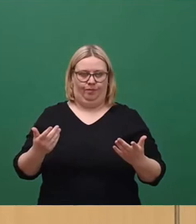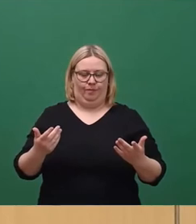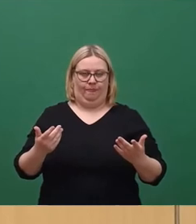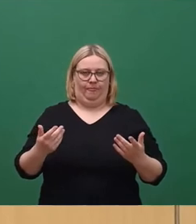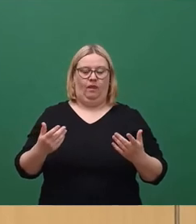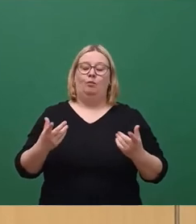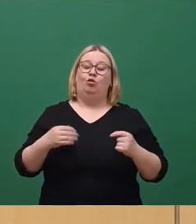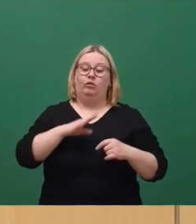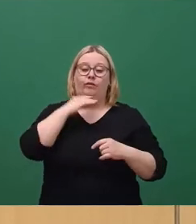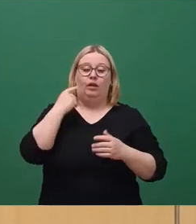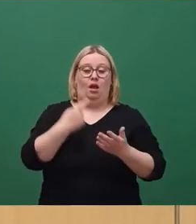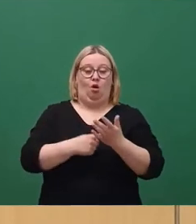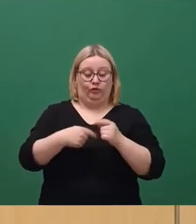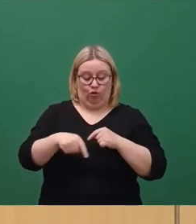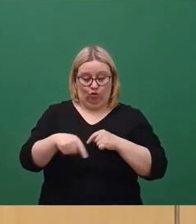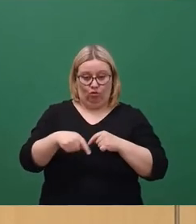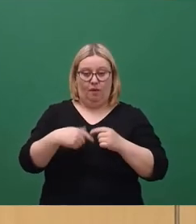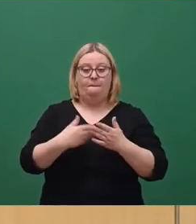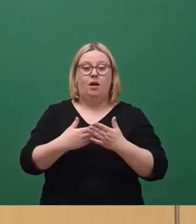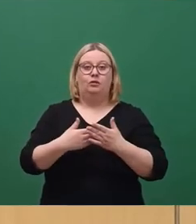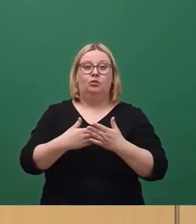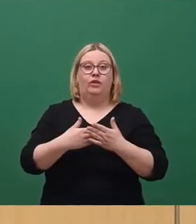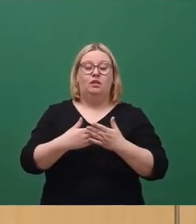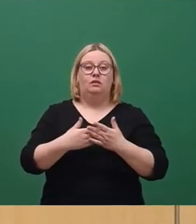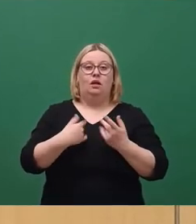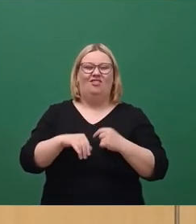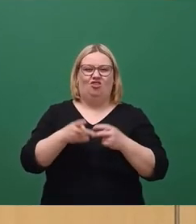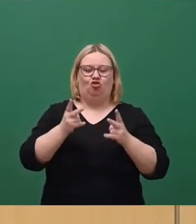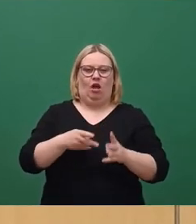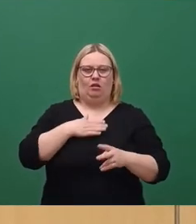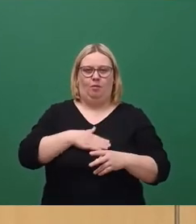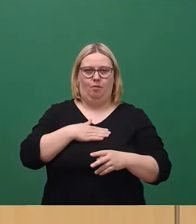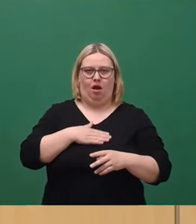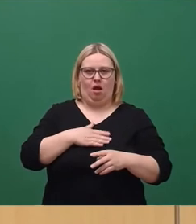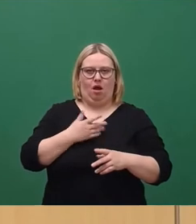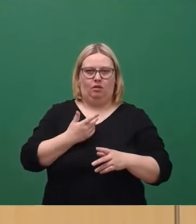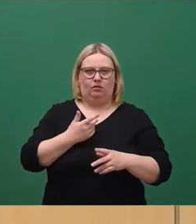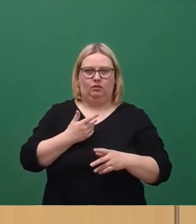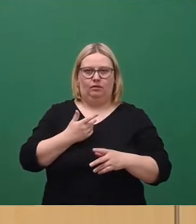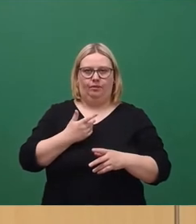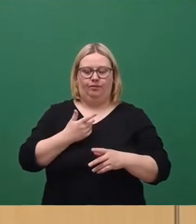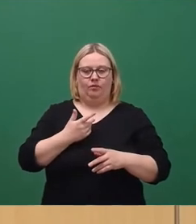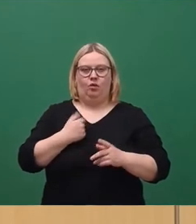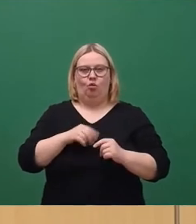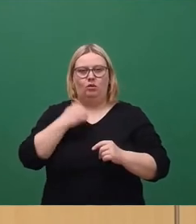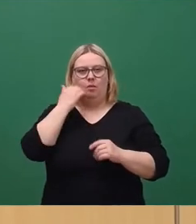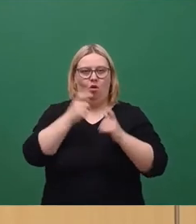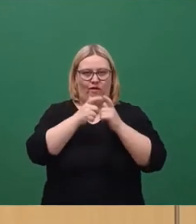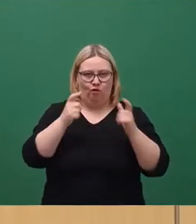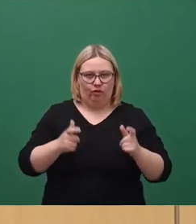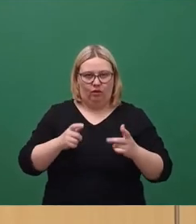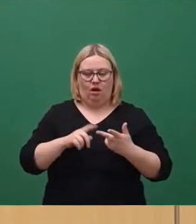Herausforderungen, ich nenne mal nur beispielhaft, das Stadtbahnprojekt 2020, das Blaue Wunder, eine